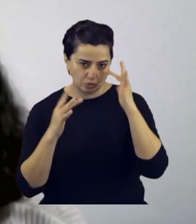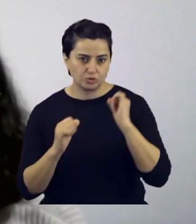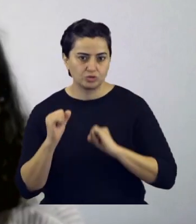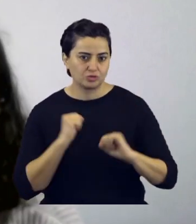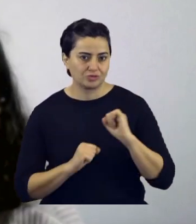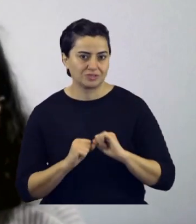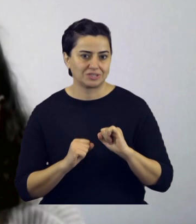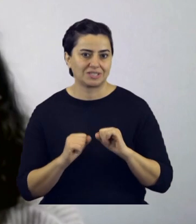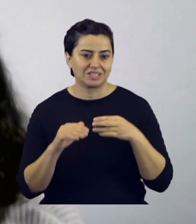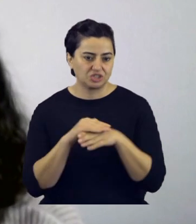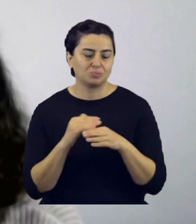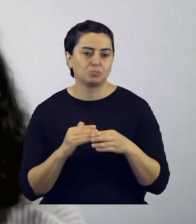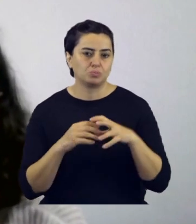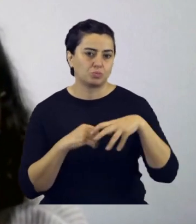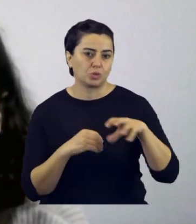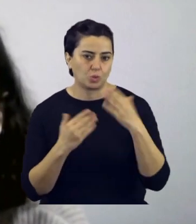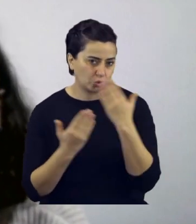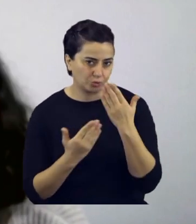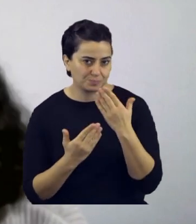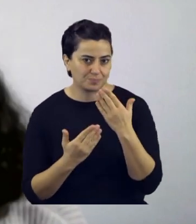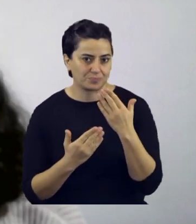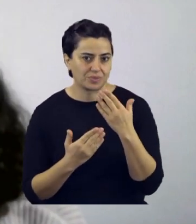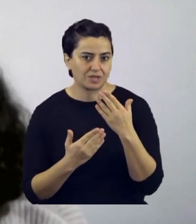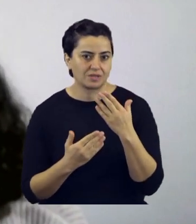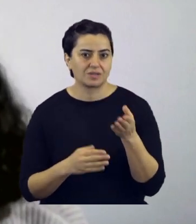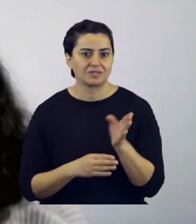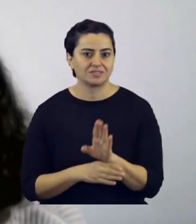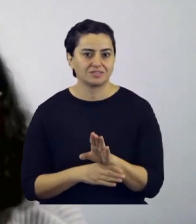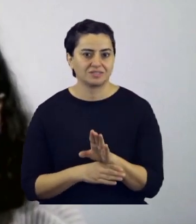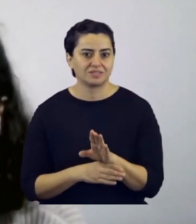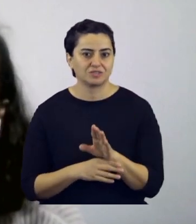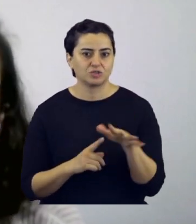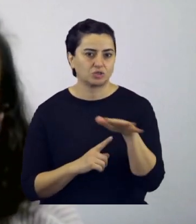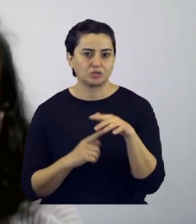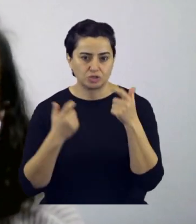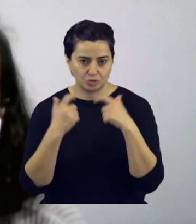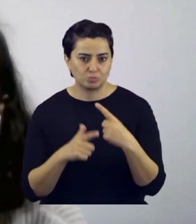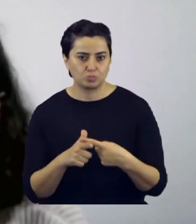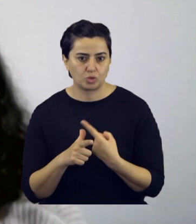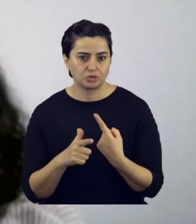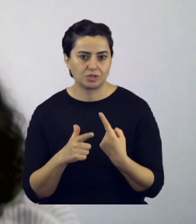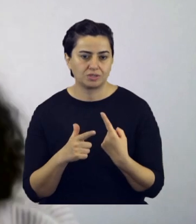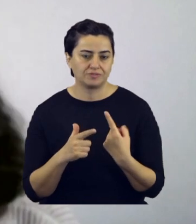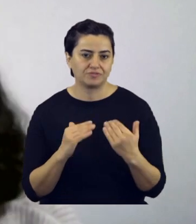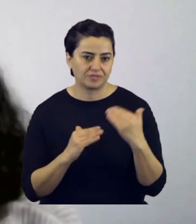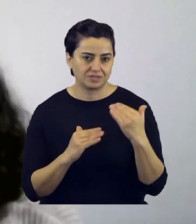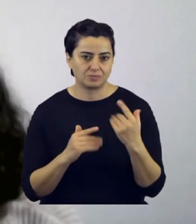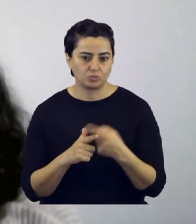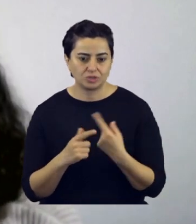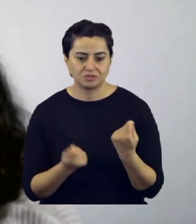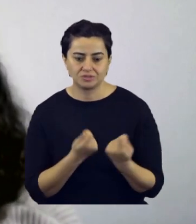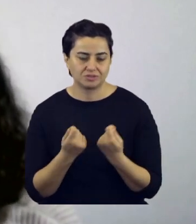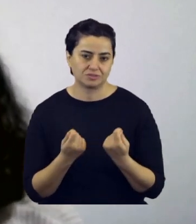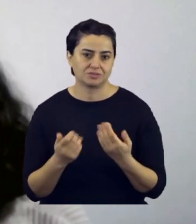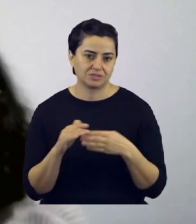Kültür Üniversitesi'nde girişimcilik bölümü okuyorum. Onun dışında sosyal sorumluluk projelerine ağırlık vererek birçok